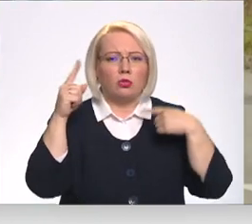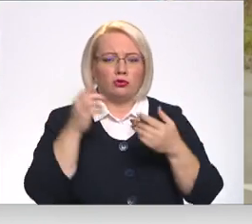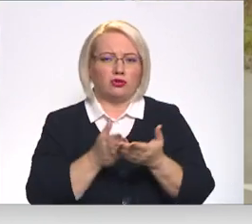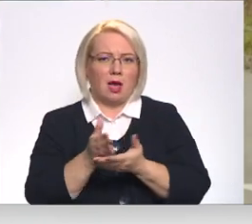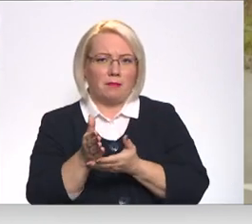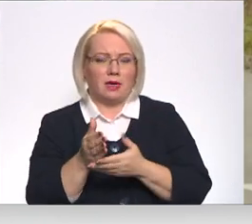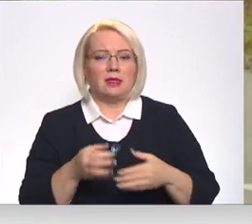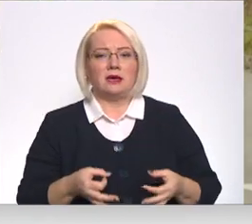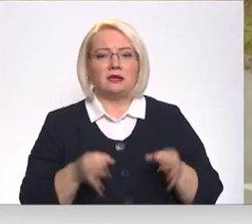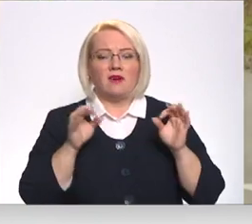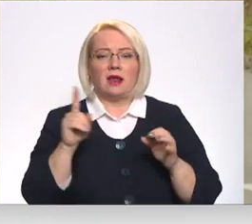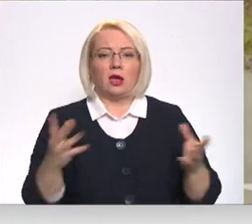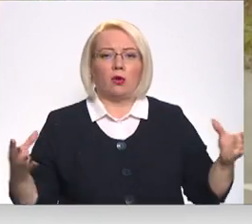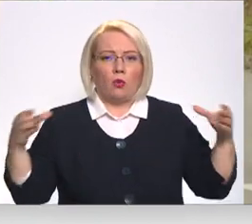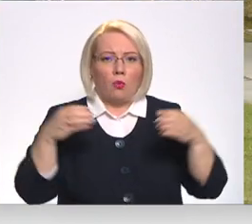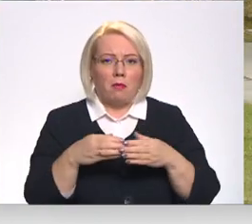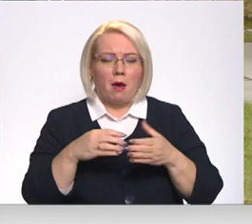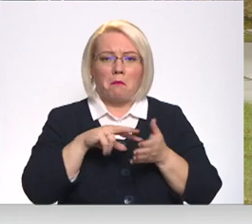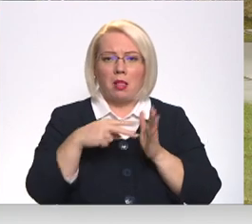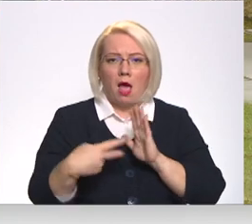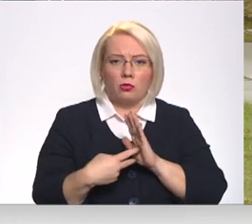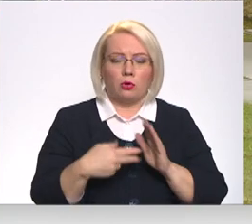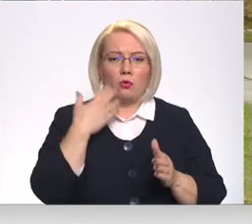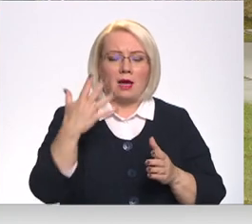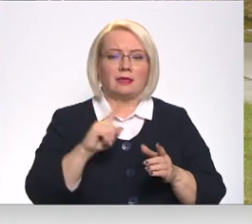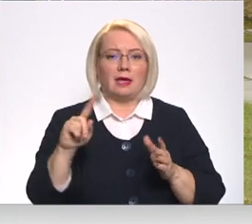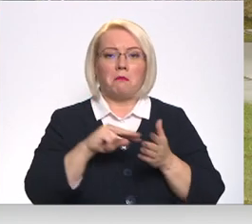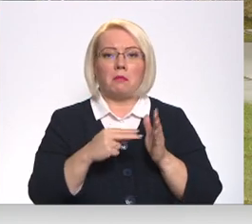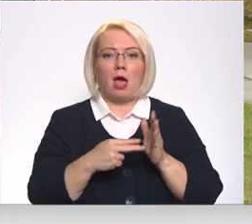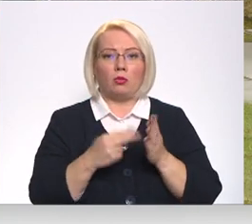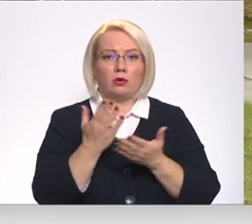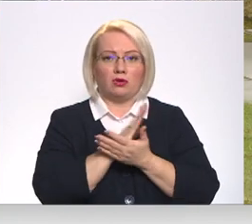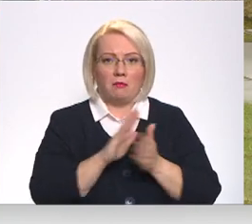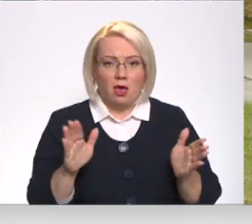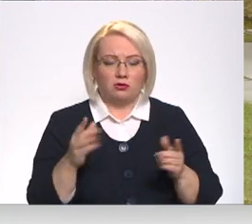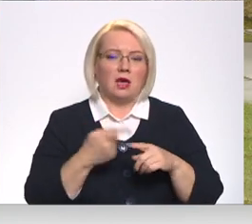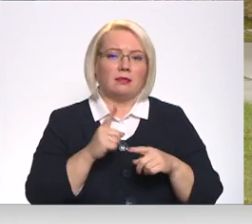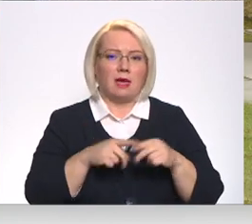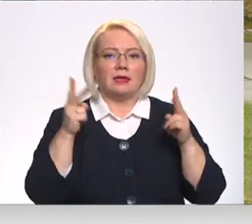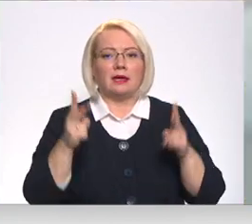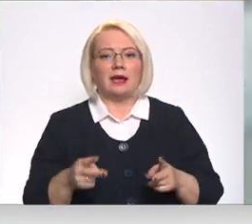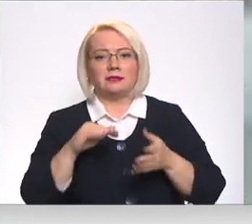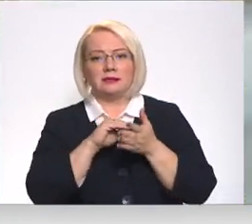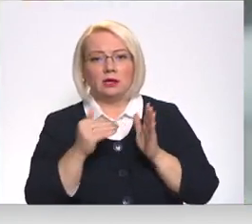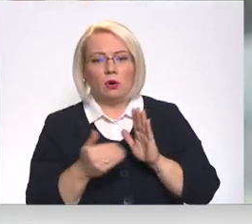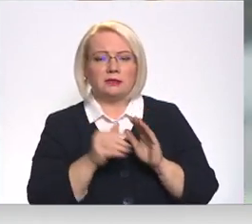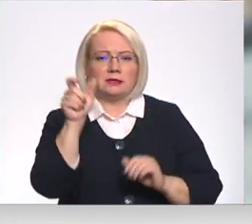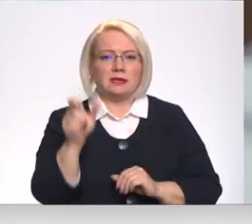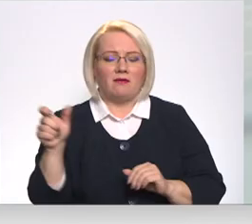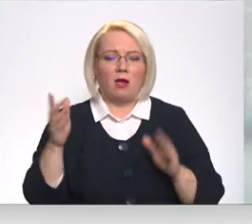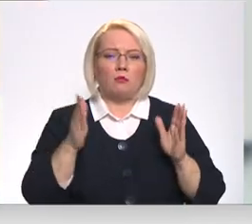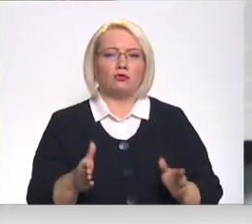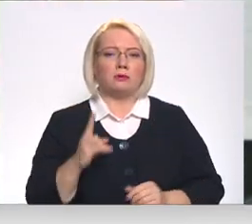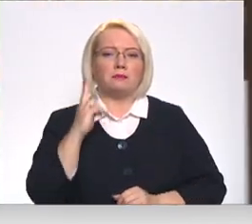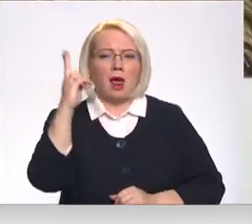Svarīgākais ir nākt kopā plānot. Un tad, kad ir izdarīts plānošanas darbs, es domāju, tad arī krīzes situācijās cilvēki būs